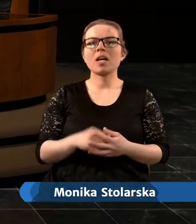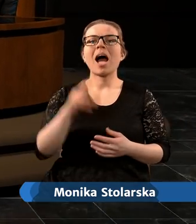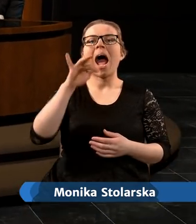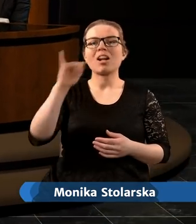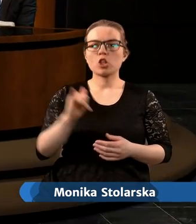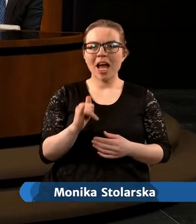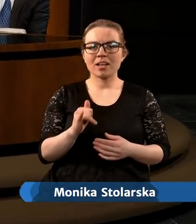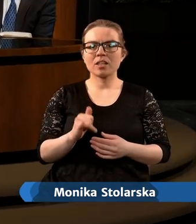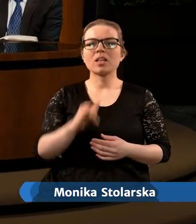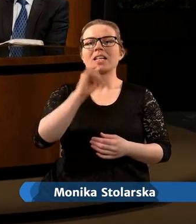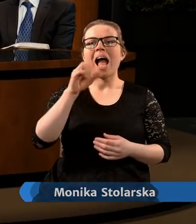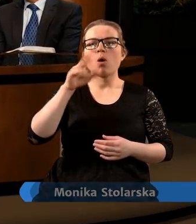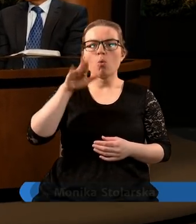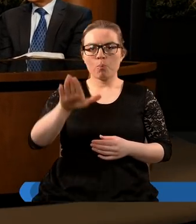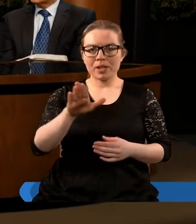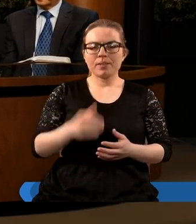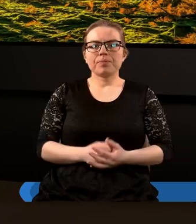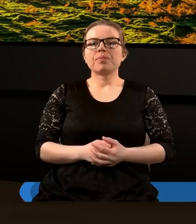Andrzej i Jacek.